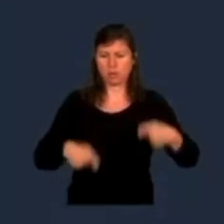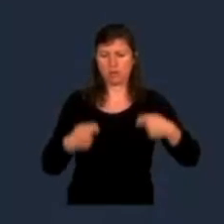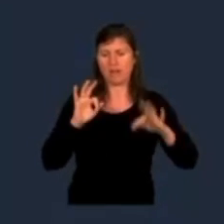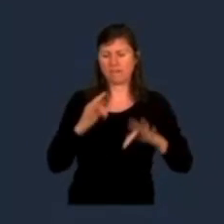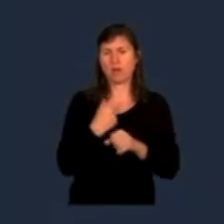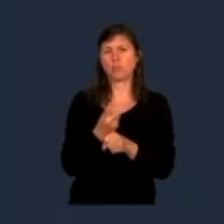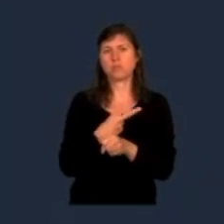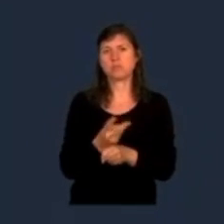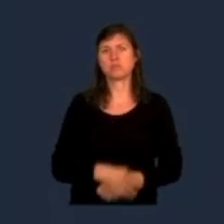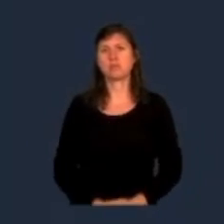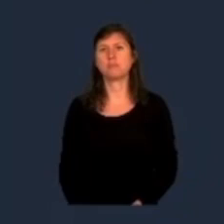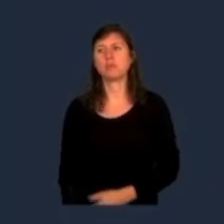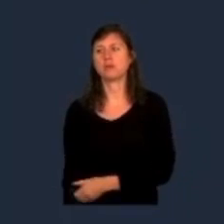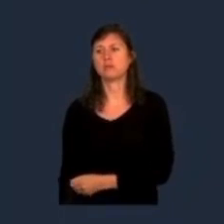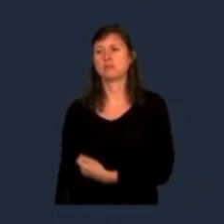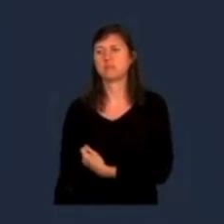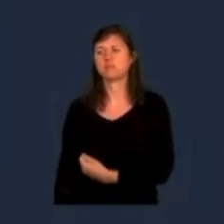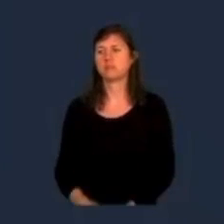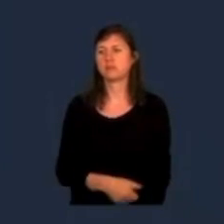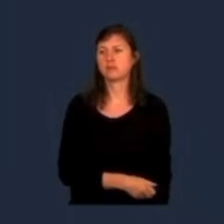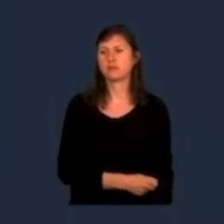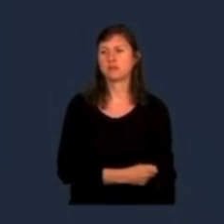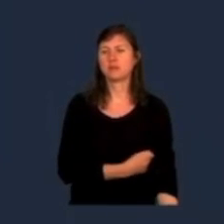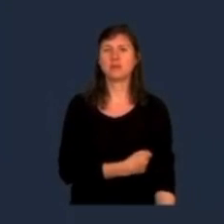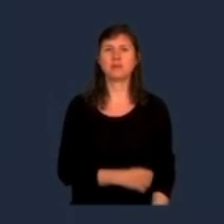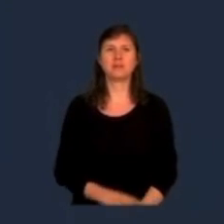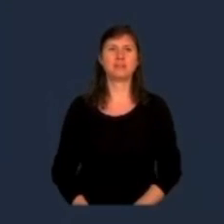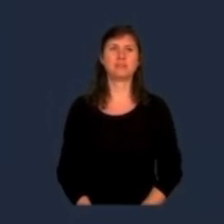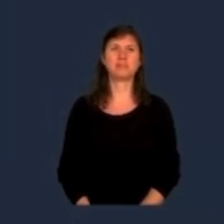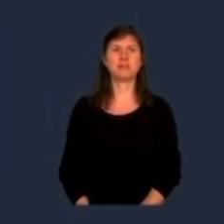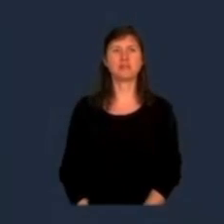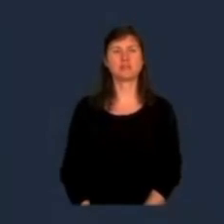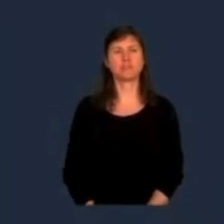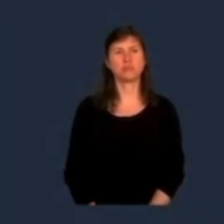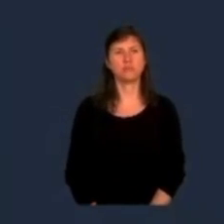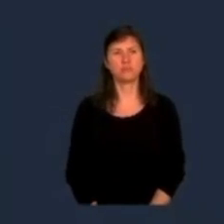Je vous remercie. Merci. Merci. Applaudissements Merci. Applaudissements Merci. Applaudissements Merci. Merci.